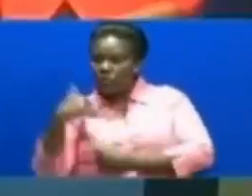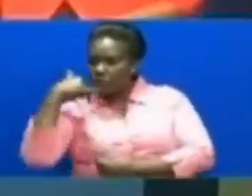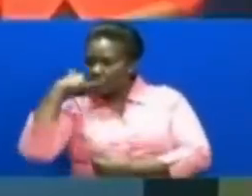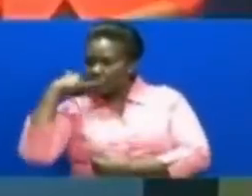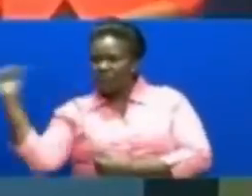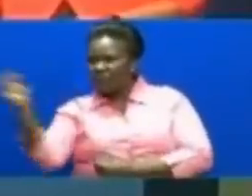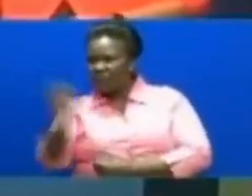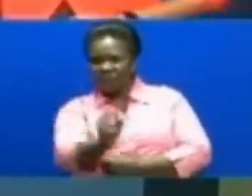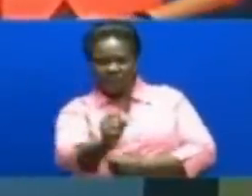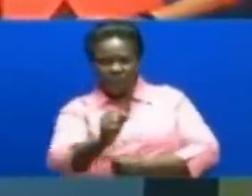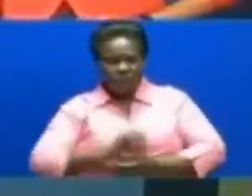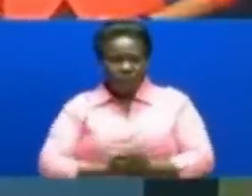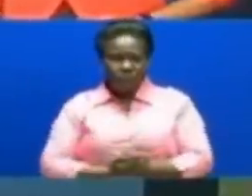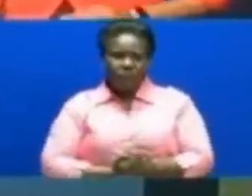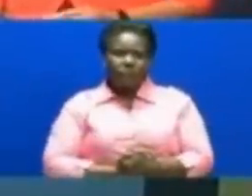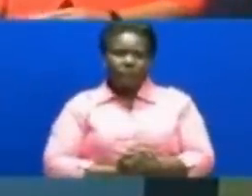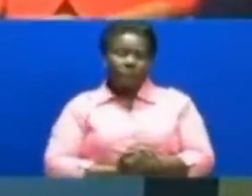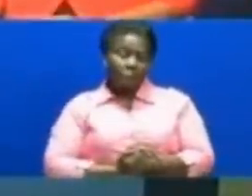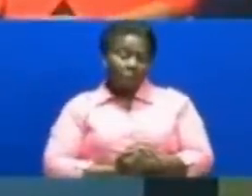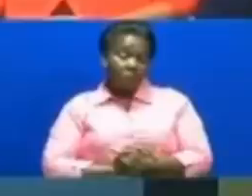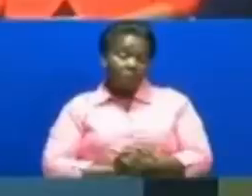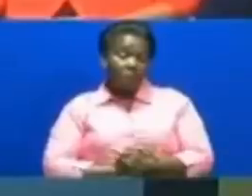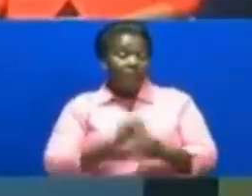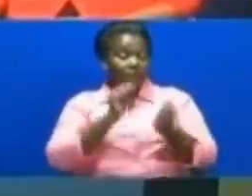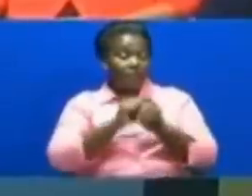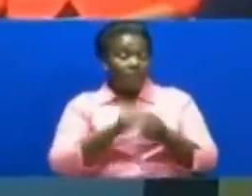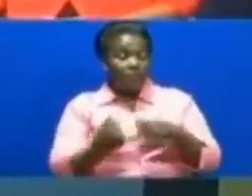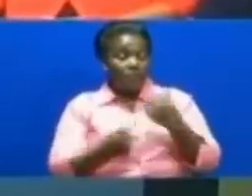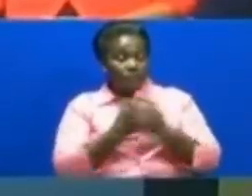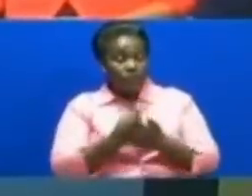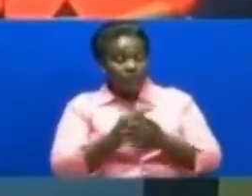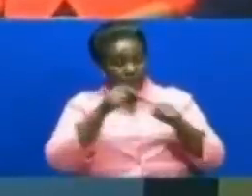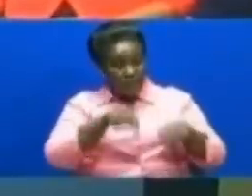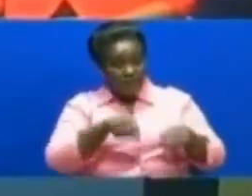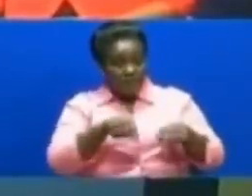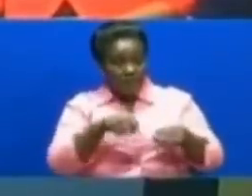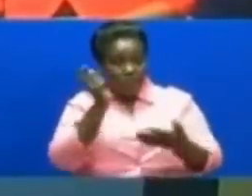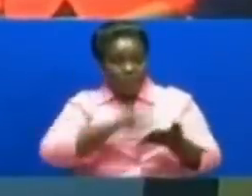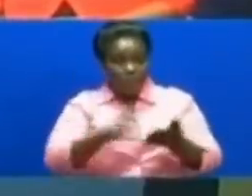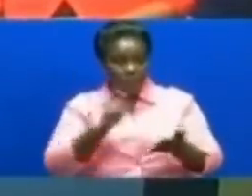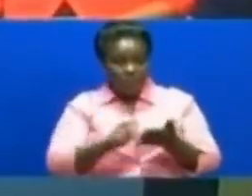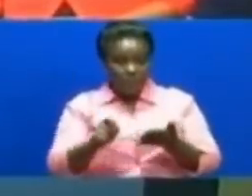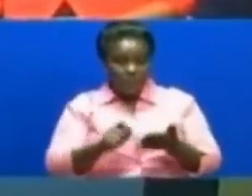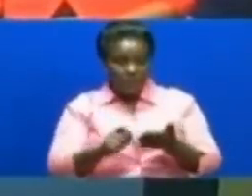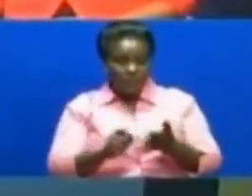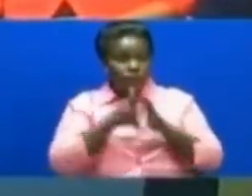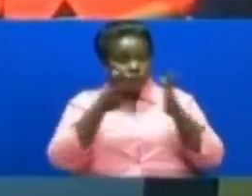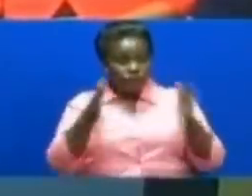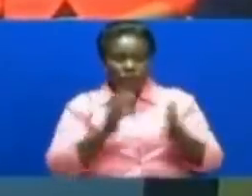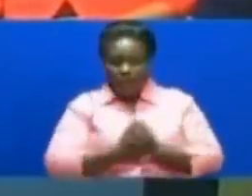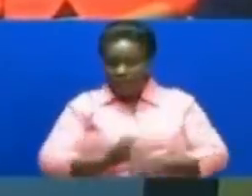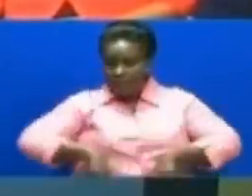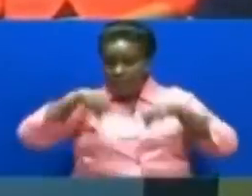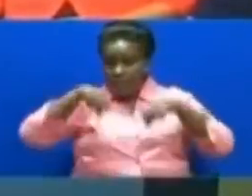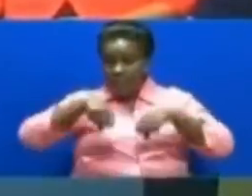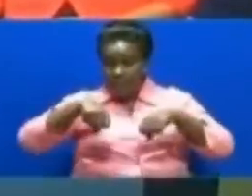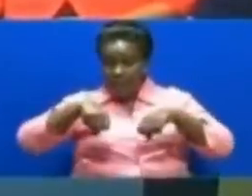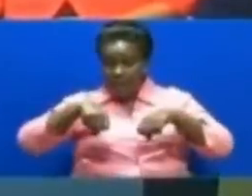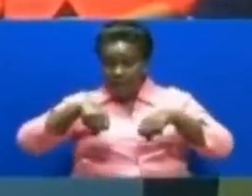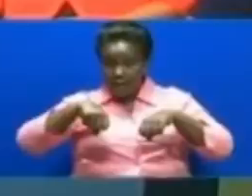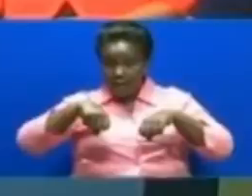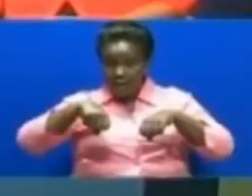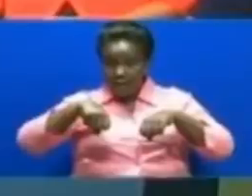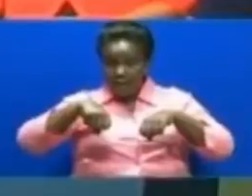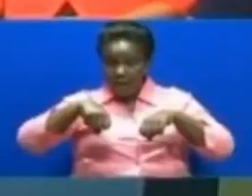Na mhayo ndiyo ya liyopata kujeri leo kareka ofisi kubwa hiyo ya mamlaka ya mapato nchini